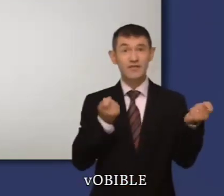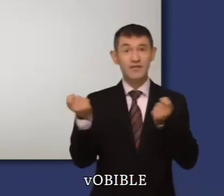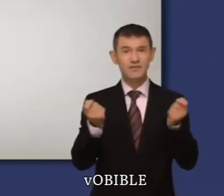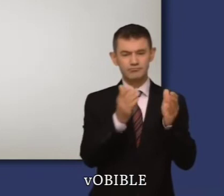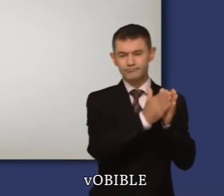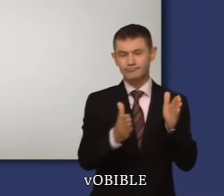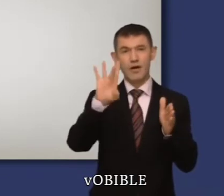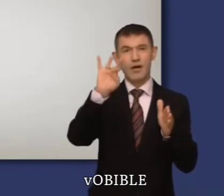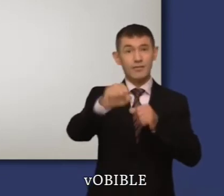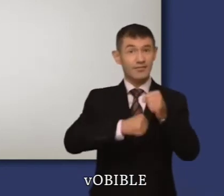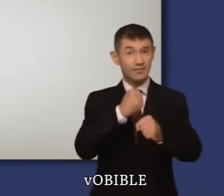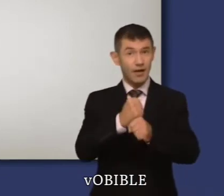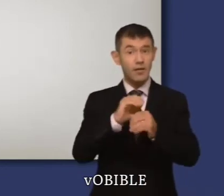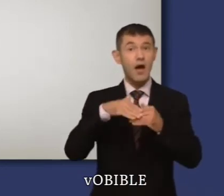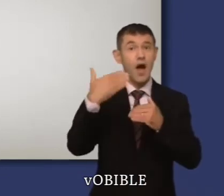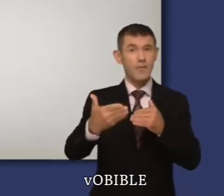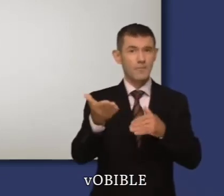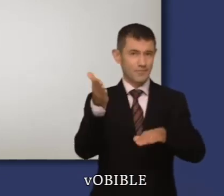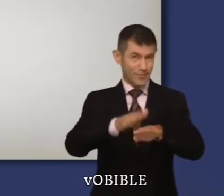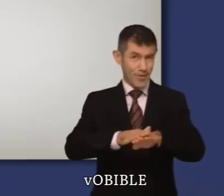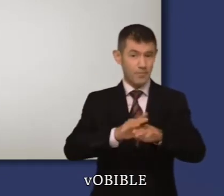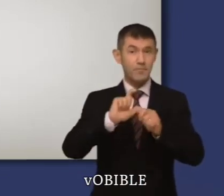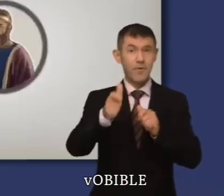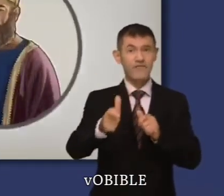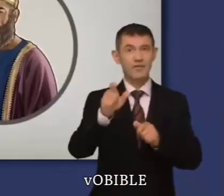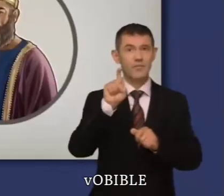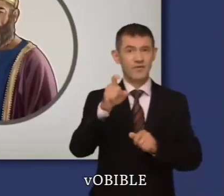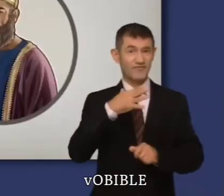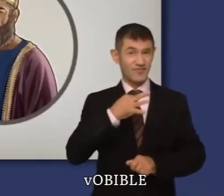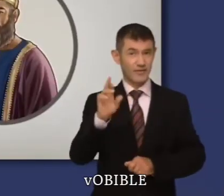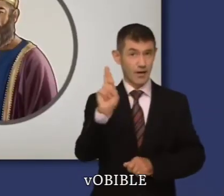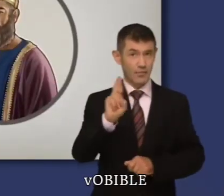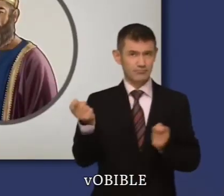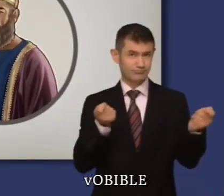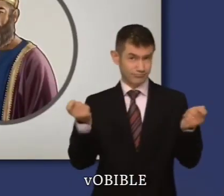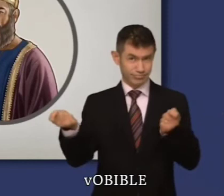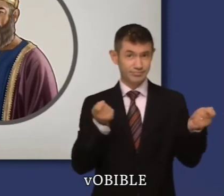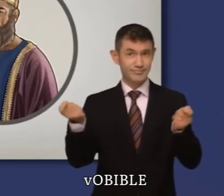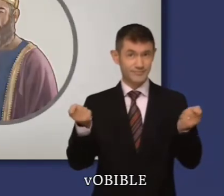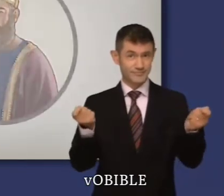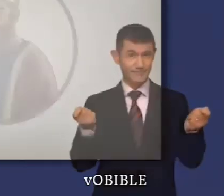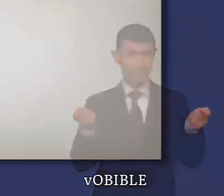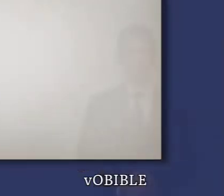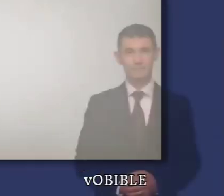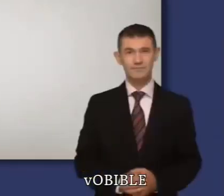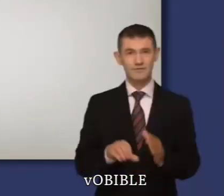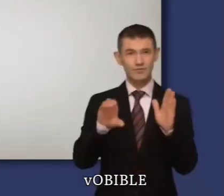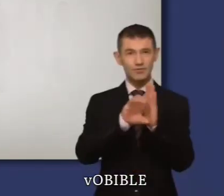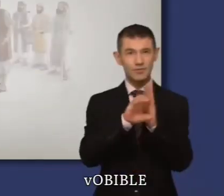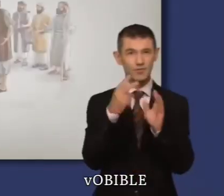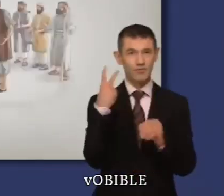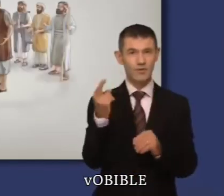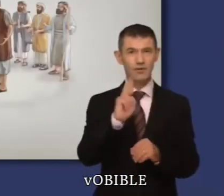Après 40 ans de règne, Salomon meurt et son fils Roboam lui succède. Au chapitre 12,